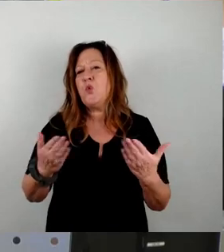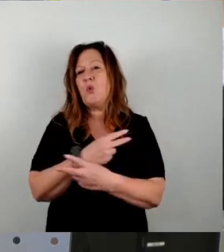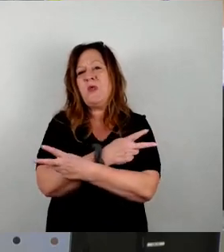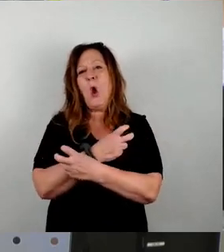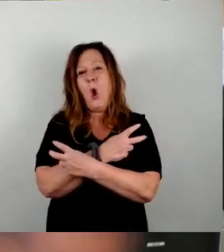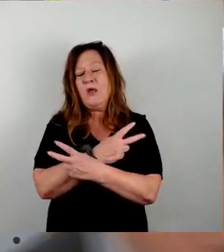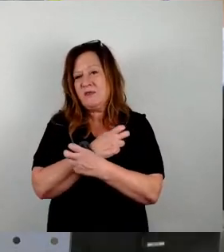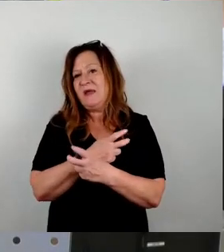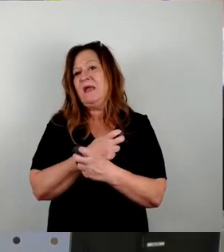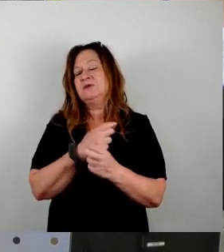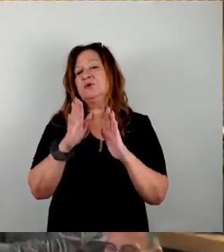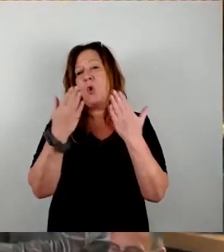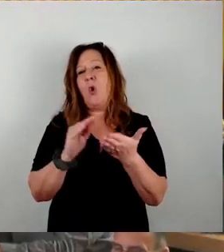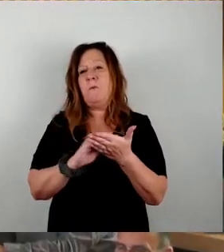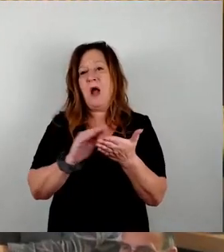danke Ihnen für Ihre Aufmerksamkeit.